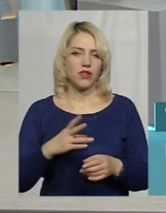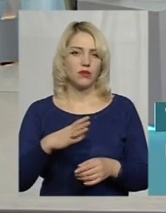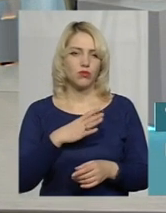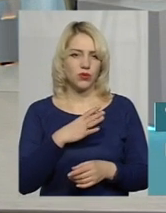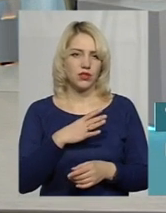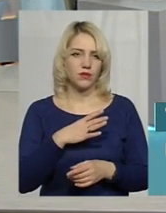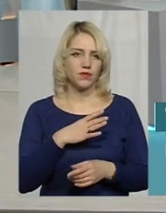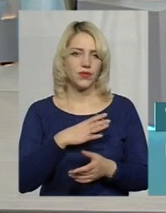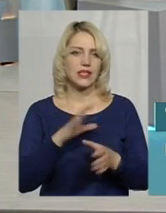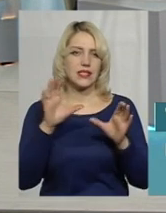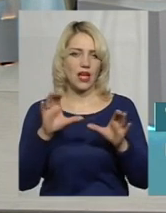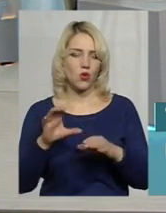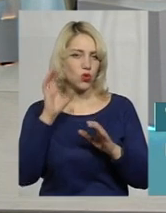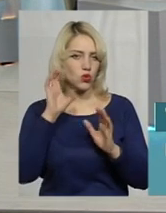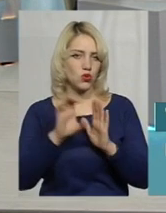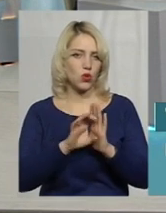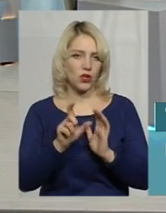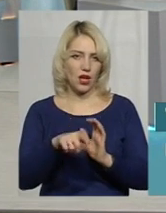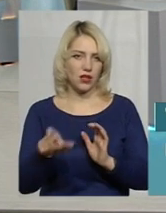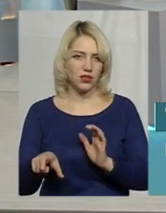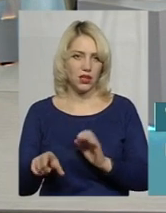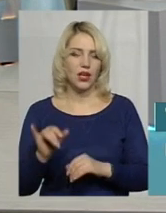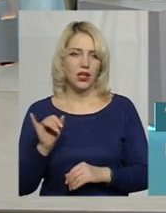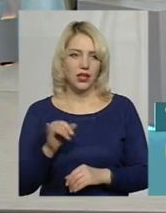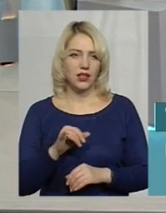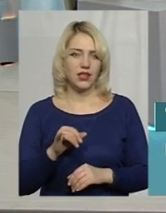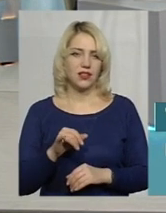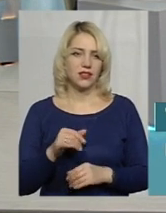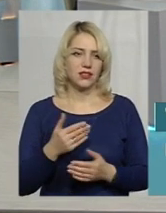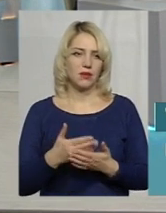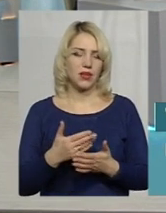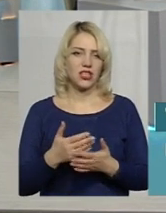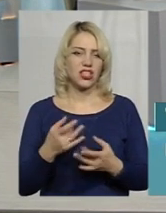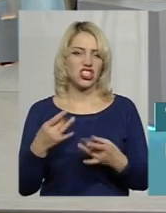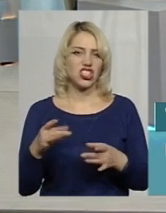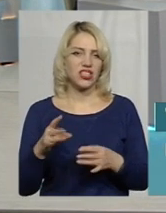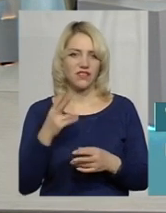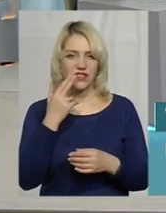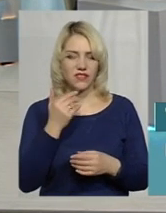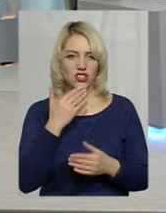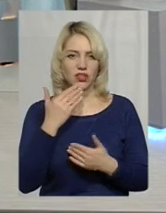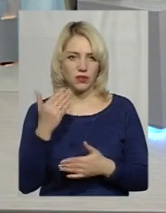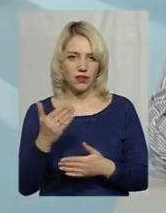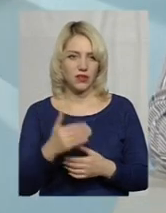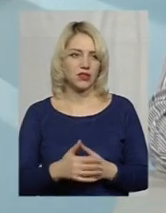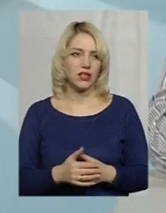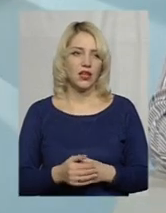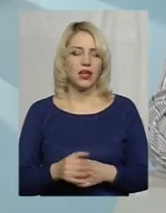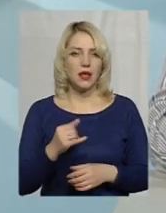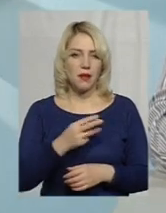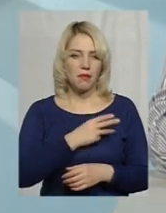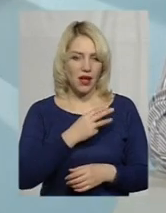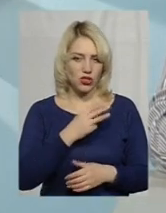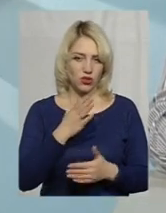законослухняними. Шкідливі звички, напевно. І бажано